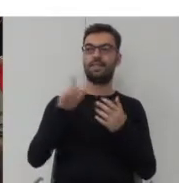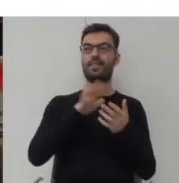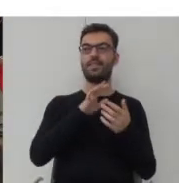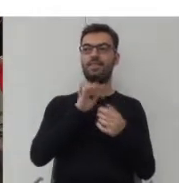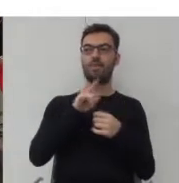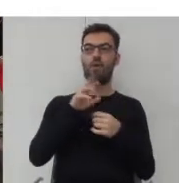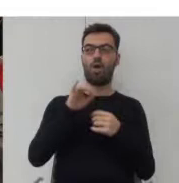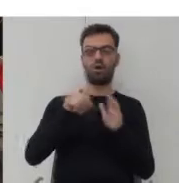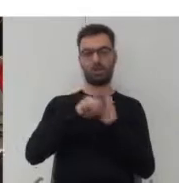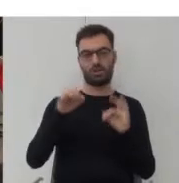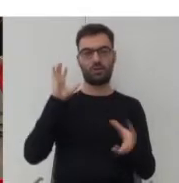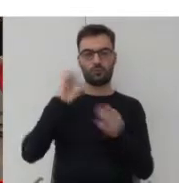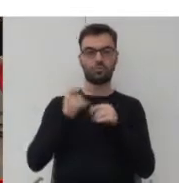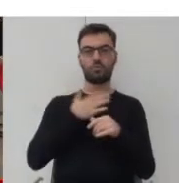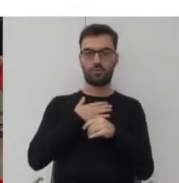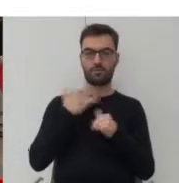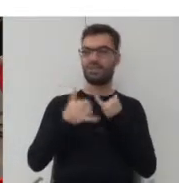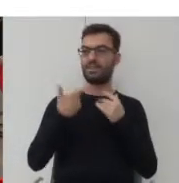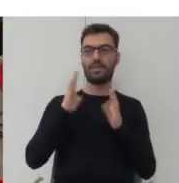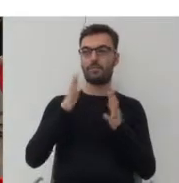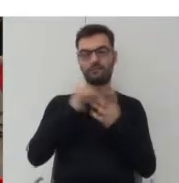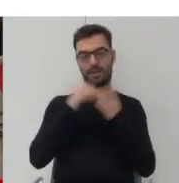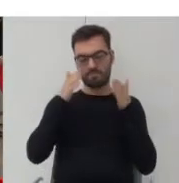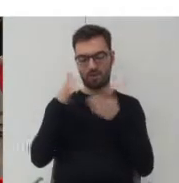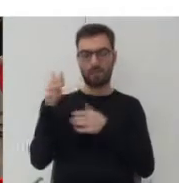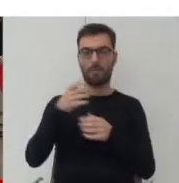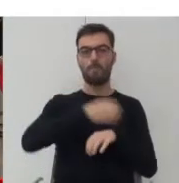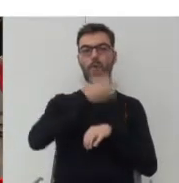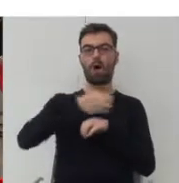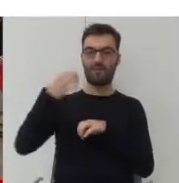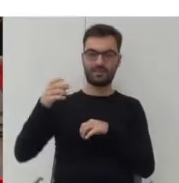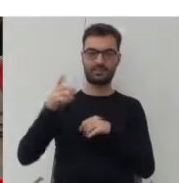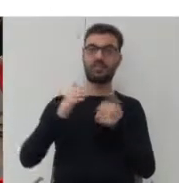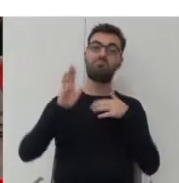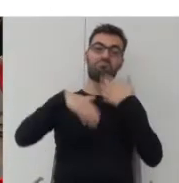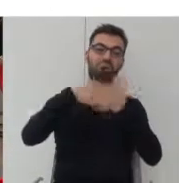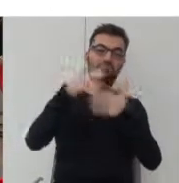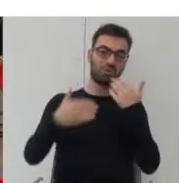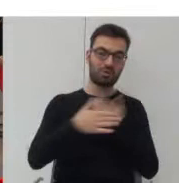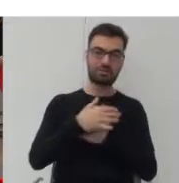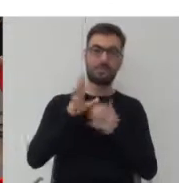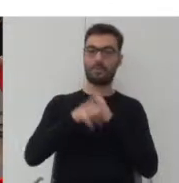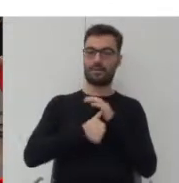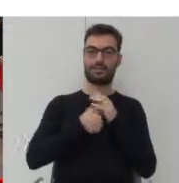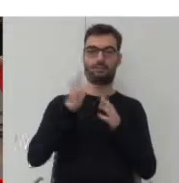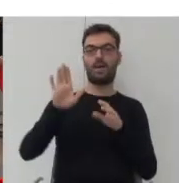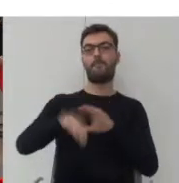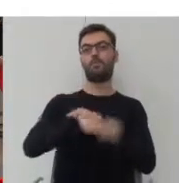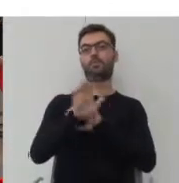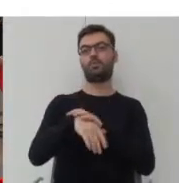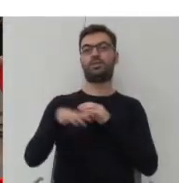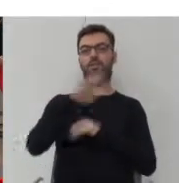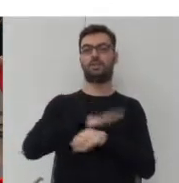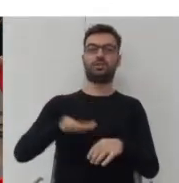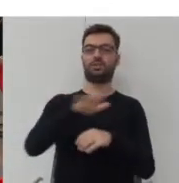które istnieją, bo jeżeli nie zaczniemy zajmować się tymi blokowiskami już teraz, to niedługo może się okazać, że miasto będzie miało puste przestrzenie w